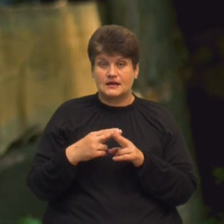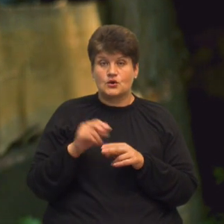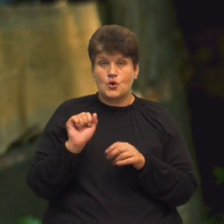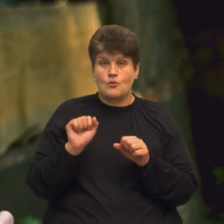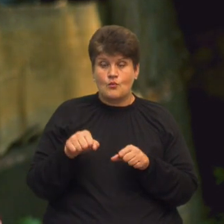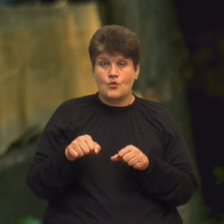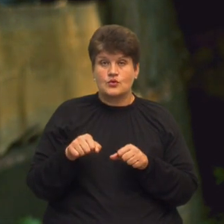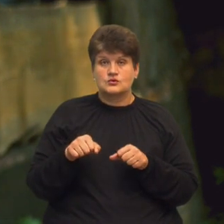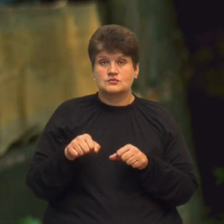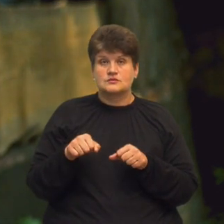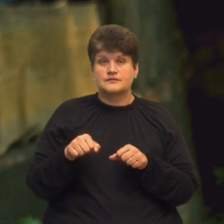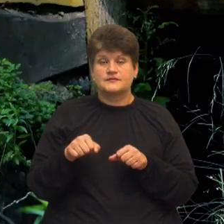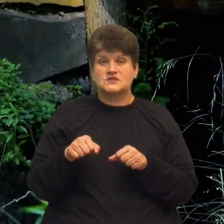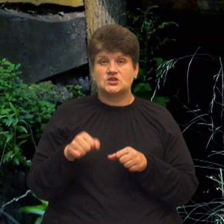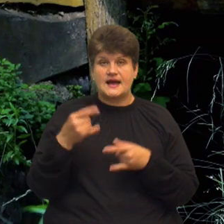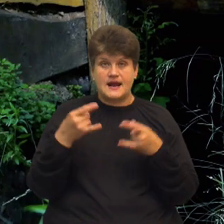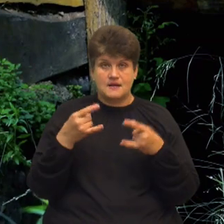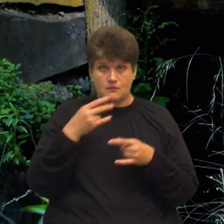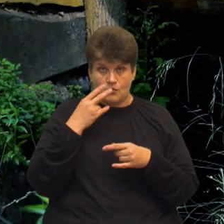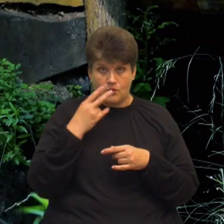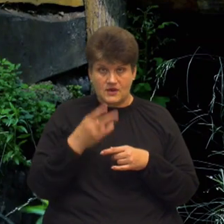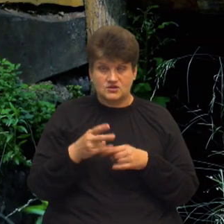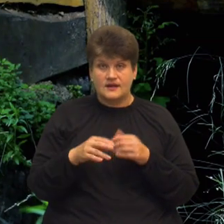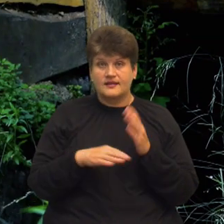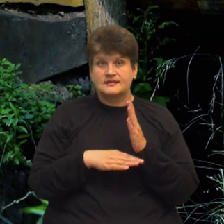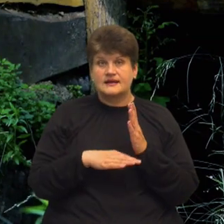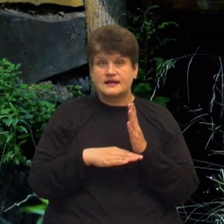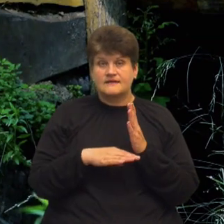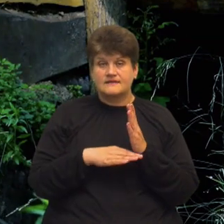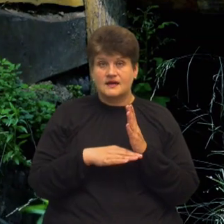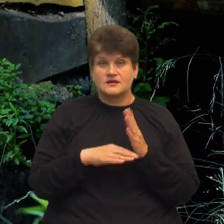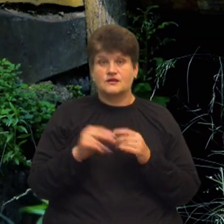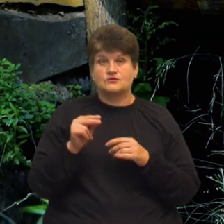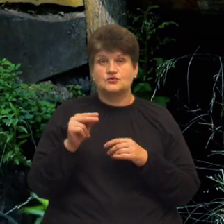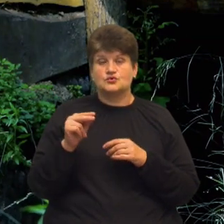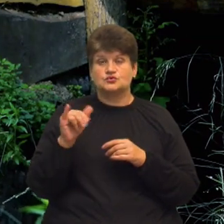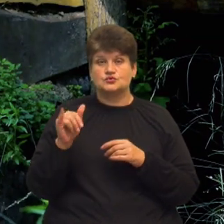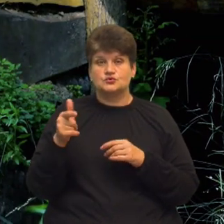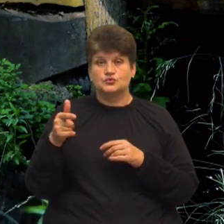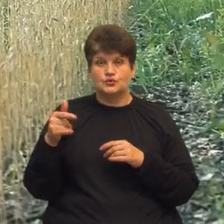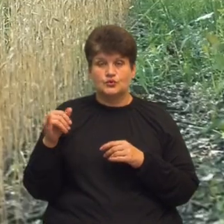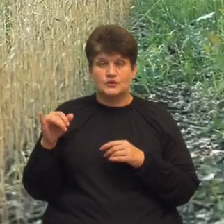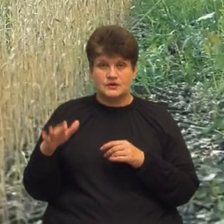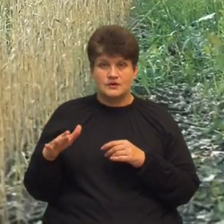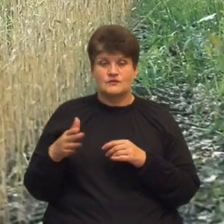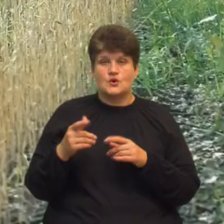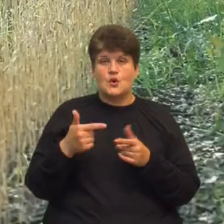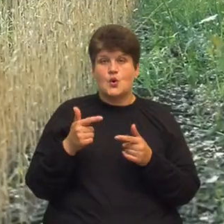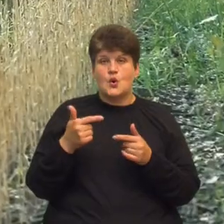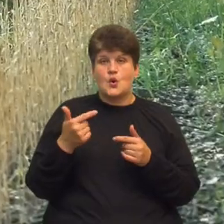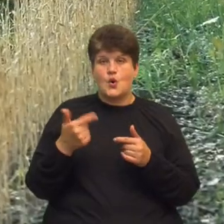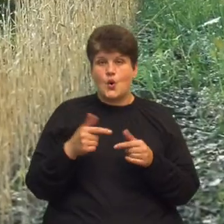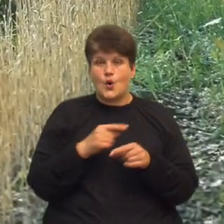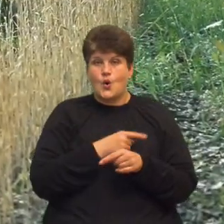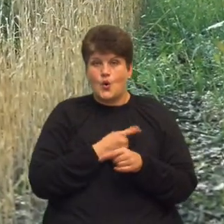пінпойнтером, чи на рентгені побачити. Дерев'яні, вони в Чугуїві потім госпіталі дуже довго мені їх виймали. Клап –